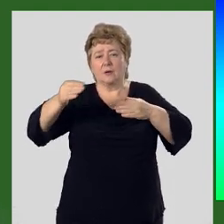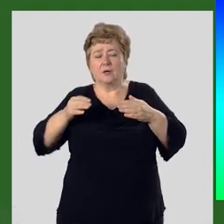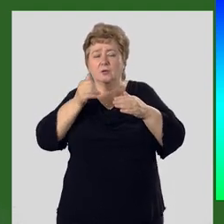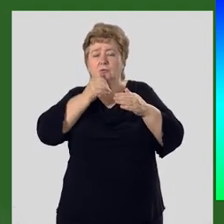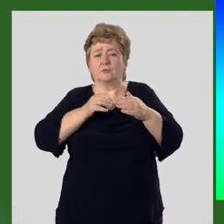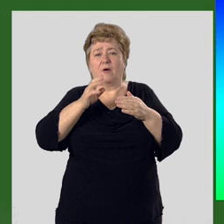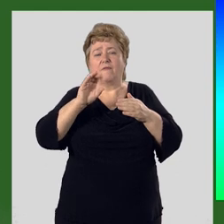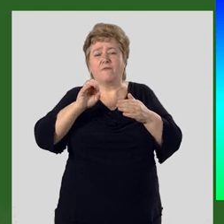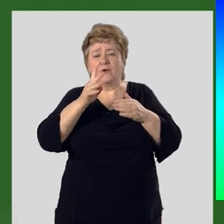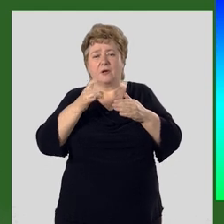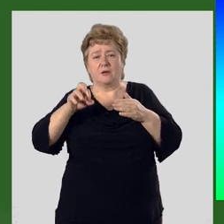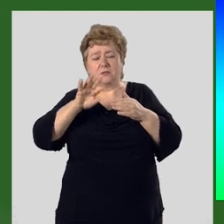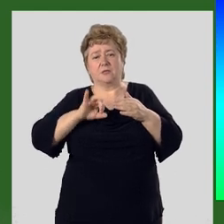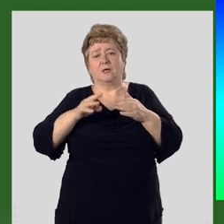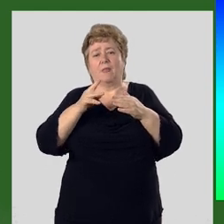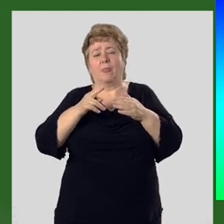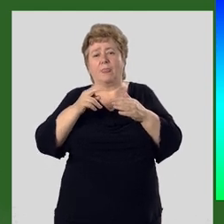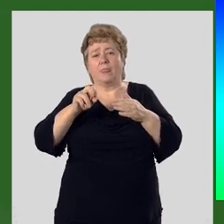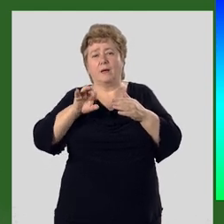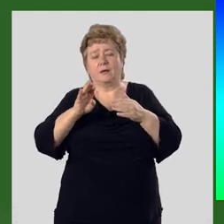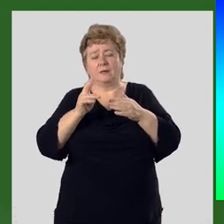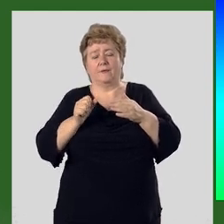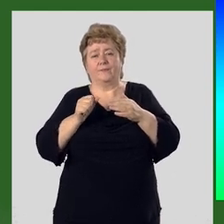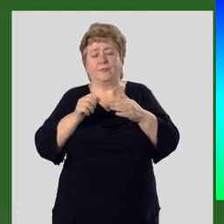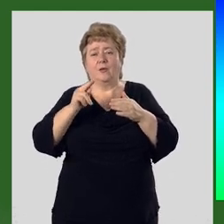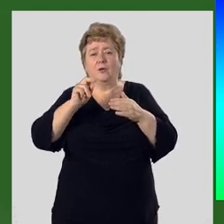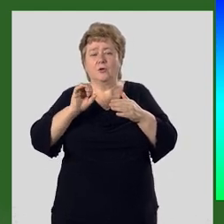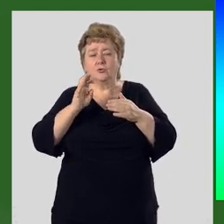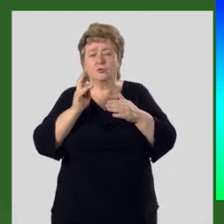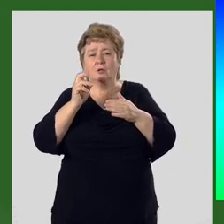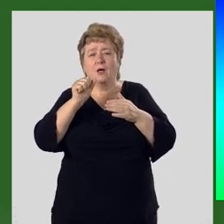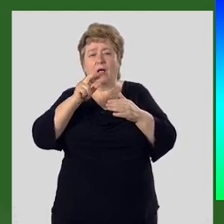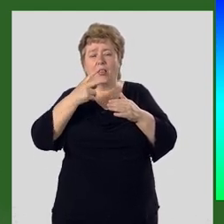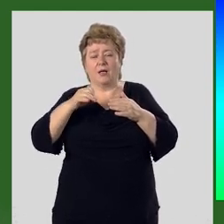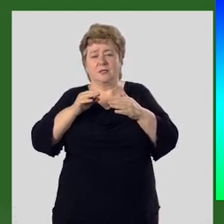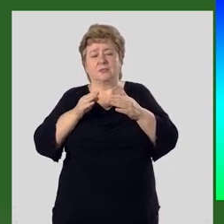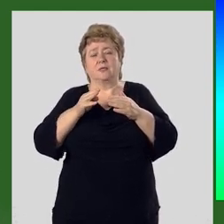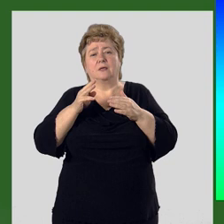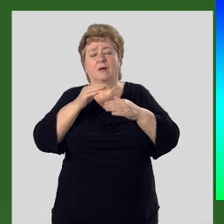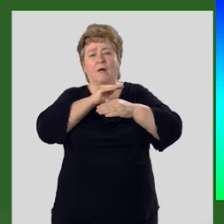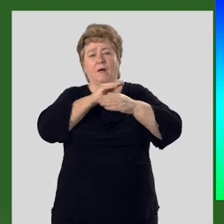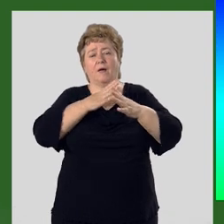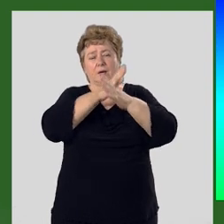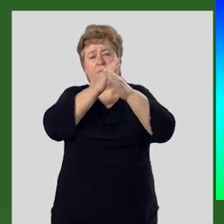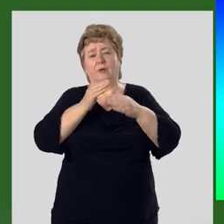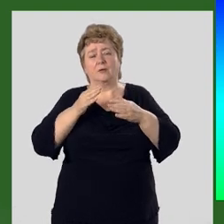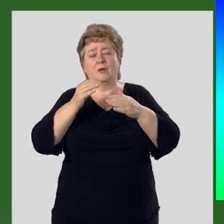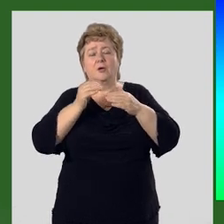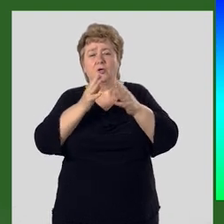юга Ферганскую долину. Чон-Алайский хребет — широтного направления,